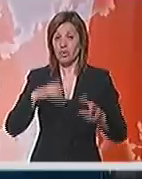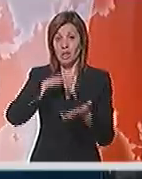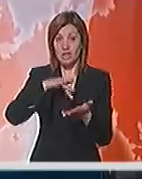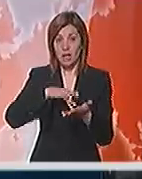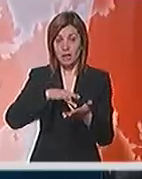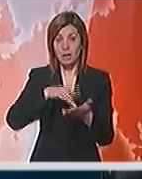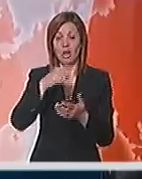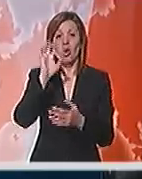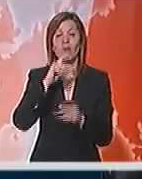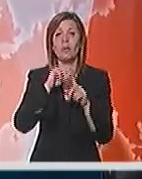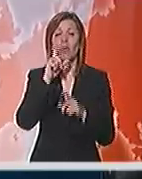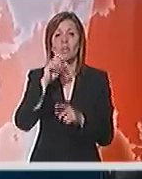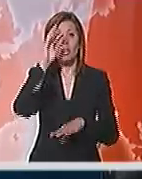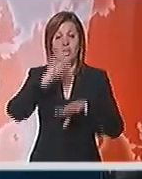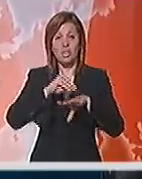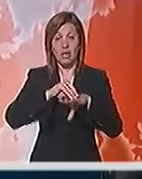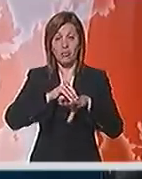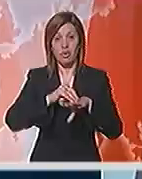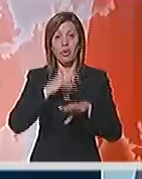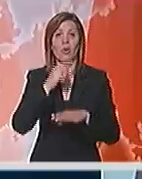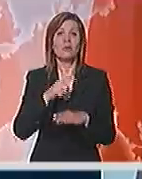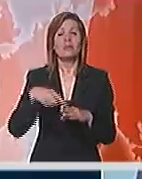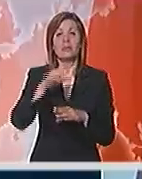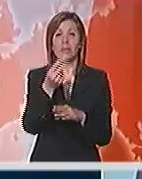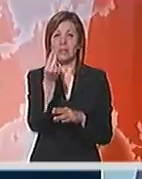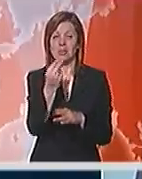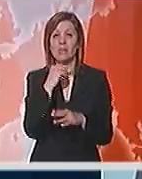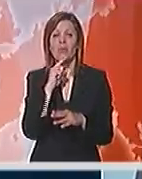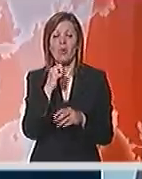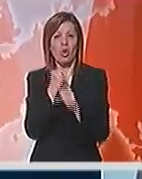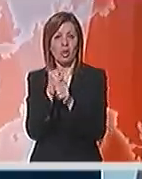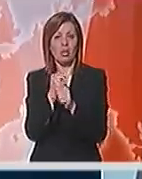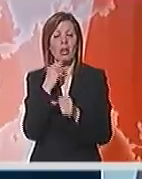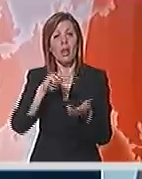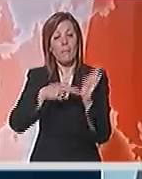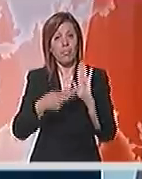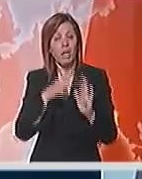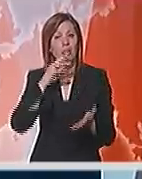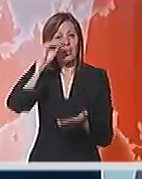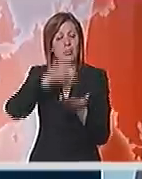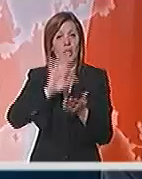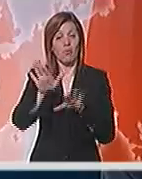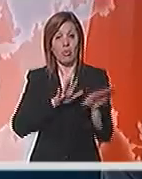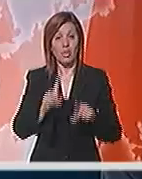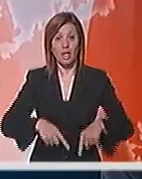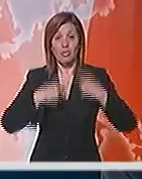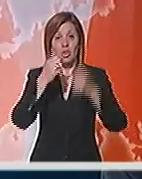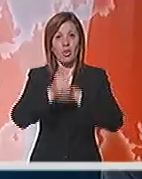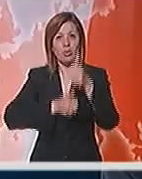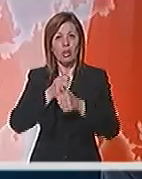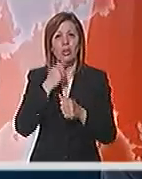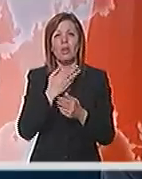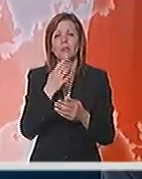prostornog planiranja Oliver Dulić izjavljaju na forumu menadžera Srpske asocijacije menadžera da je plan i cilj njegovog ministarstva da u narednim godinama u